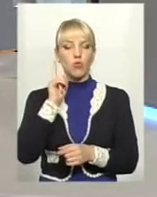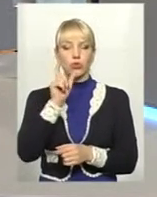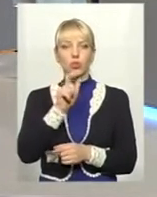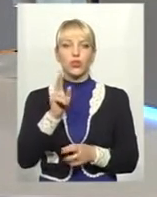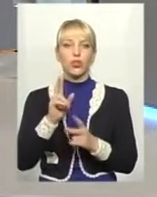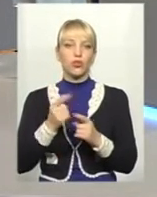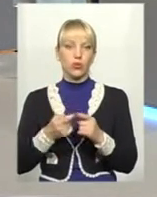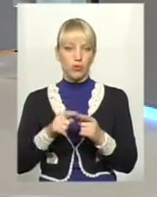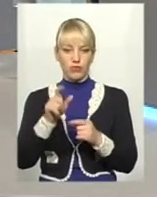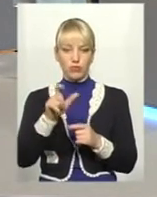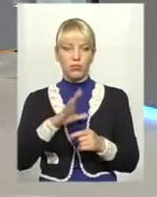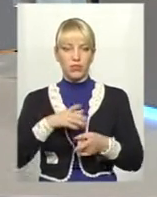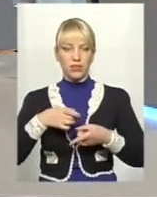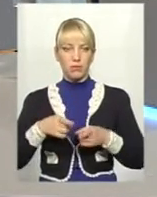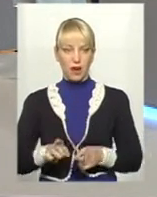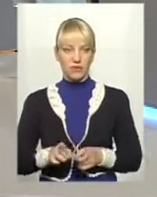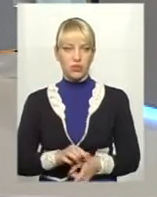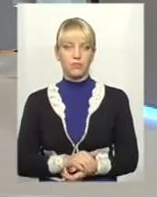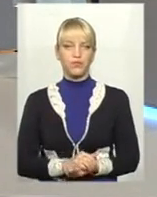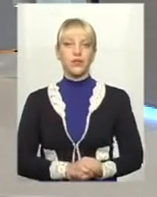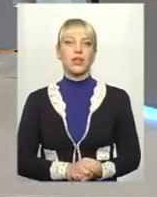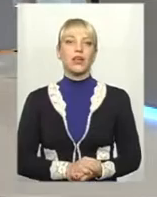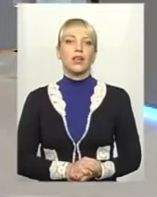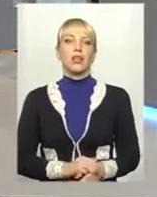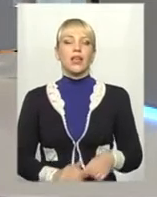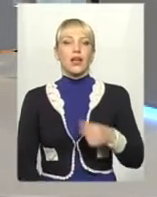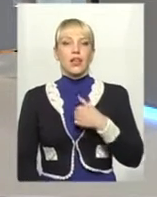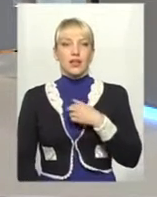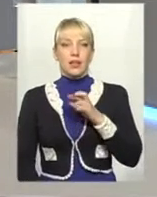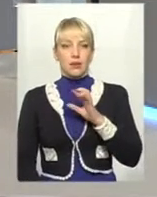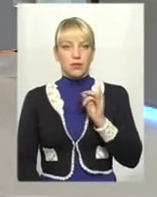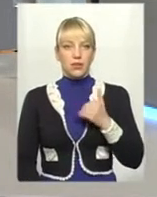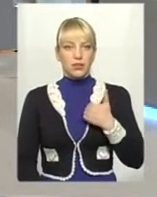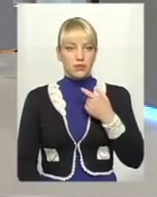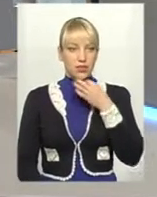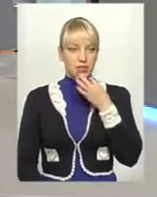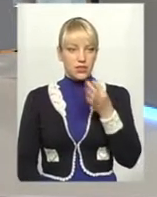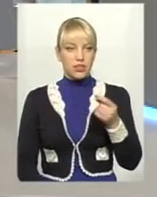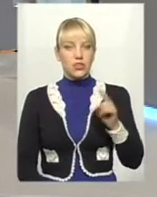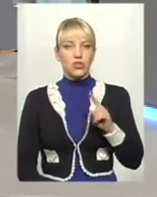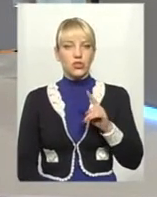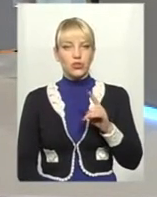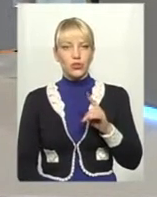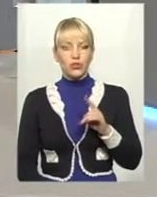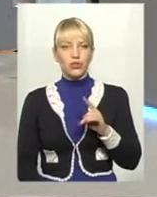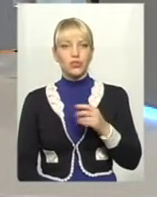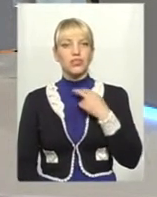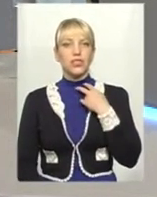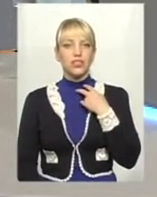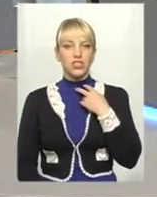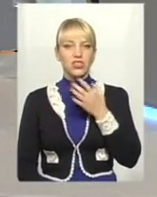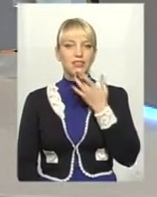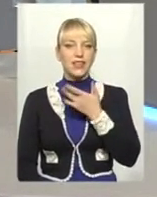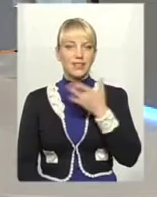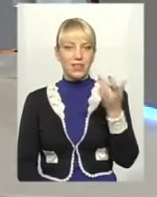був насправді? Ну, я хотів би сказати, що взагалі цинічність тодішньої радянської